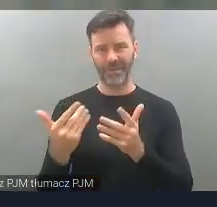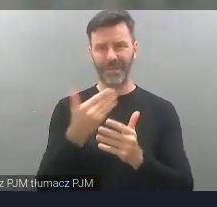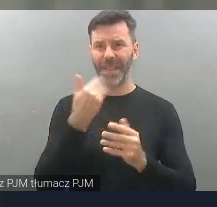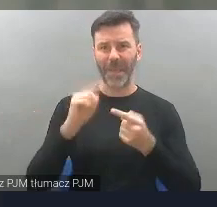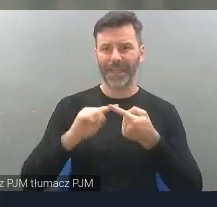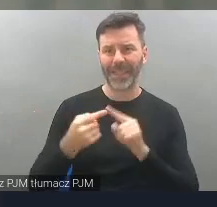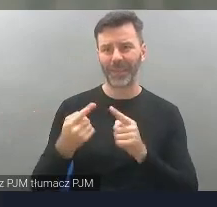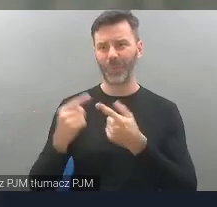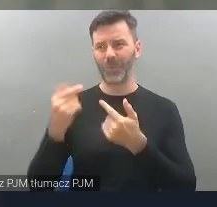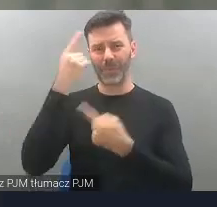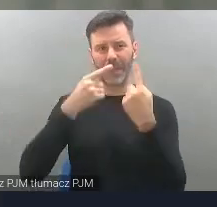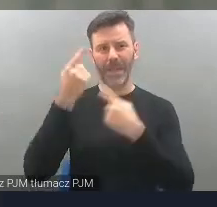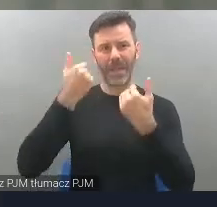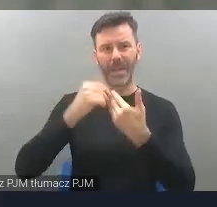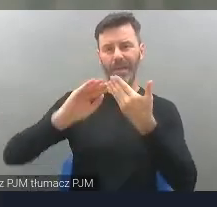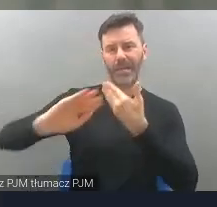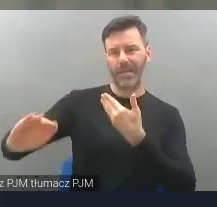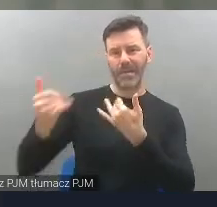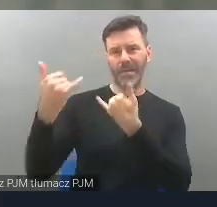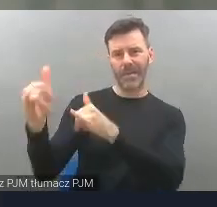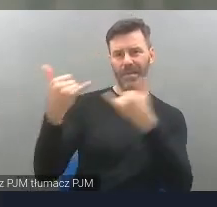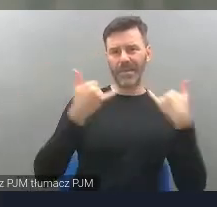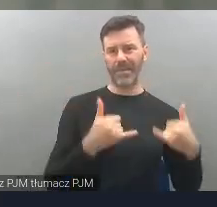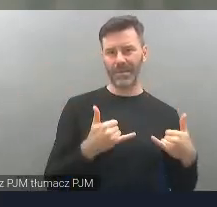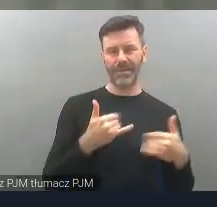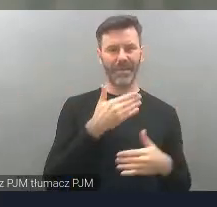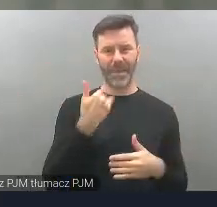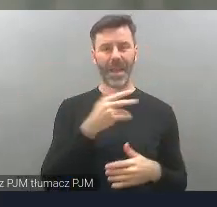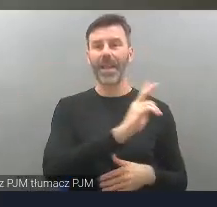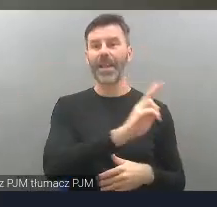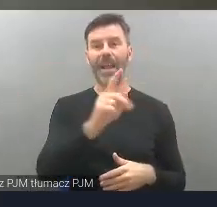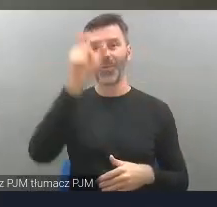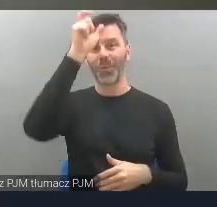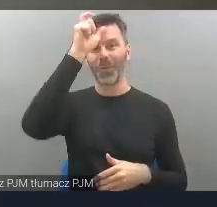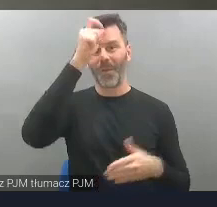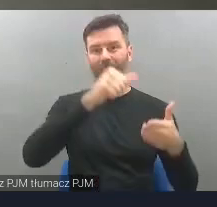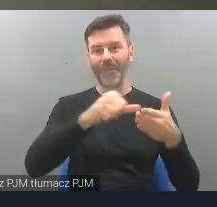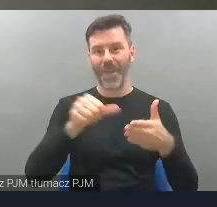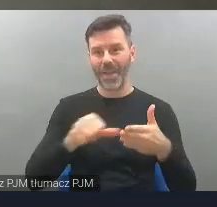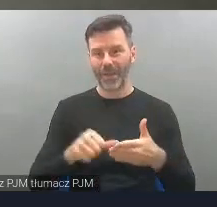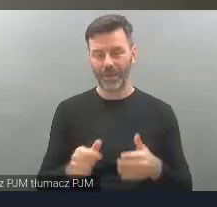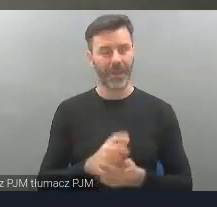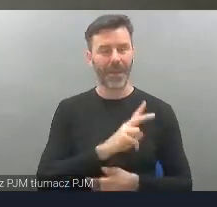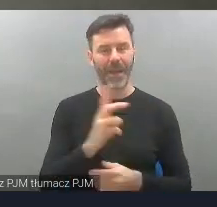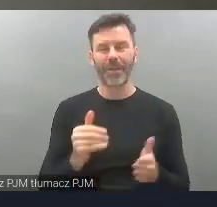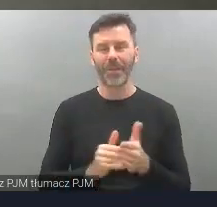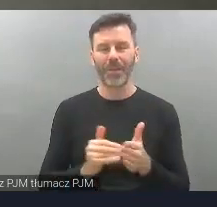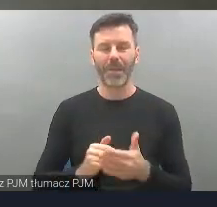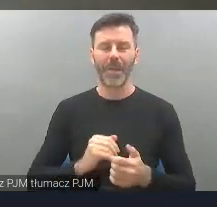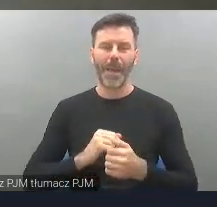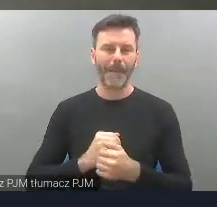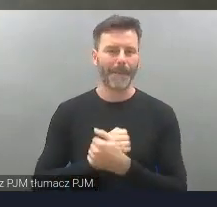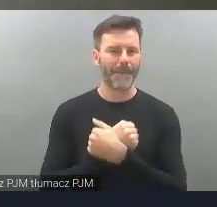myśleć o tym, jakie są wyjątkowe nasze. Wszyscy potrzebujemy bezpieczeństwa, miłości, troski,